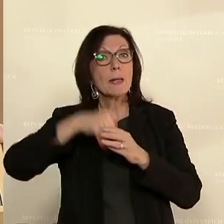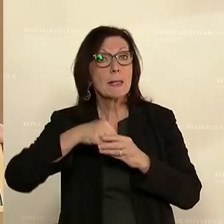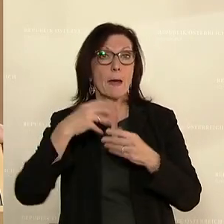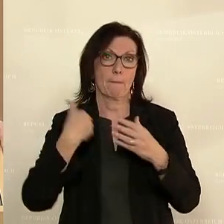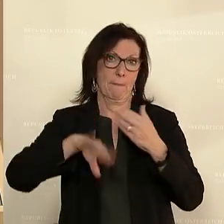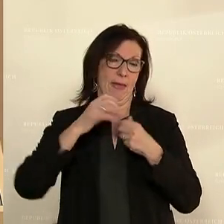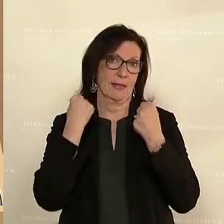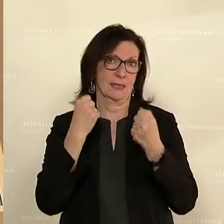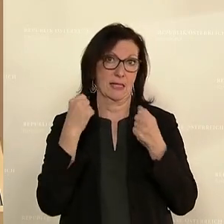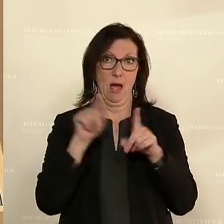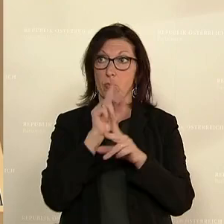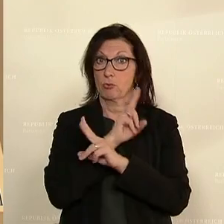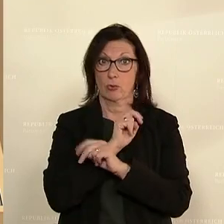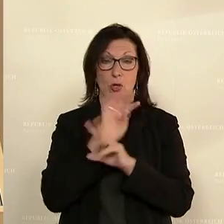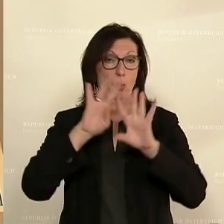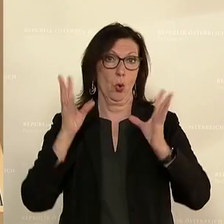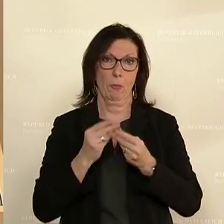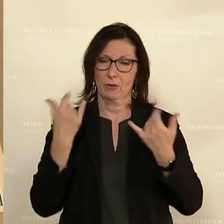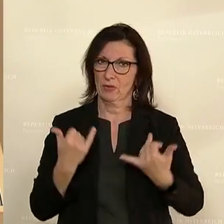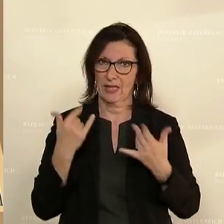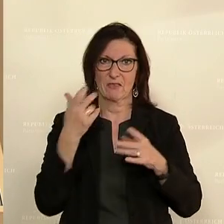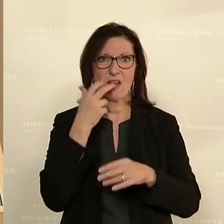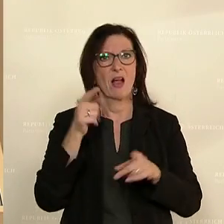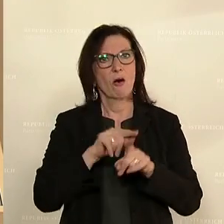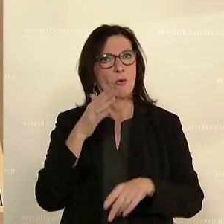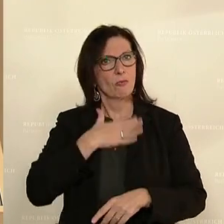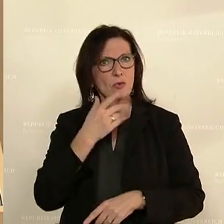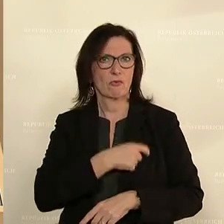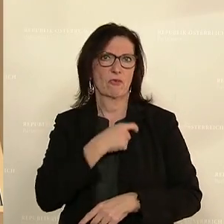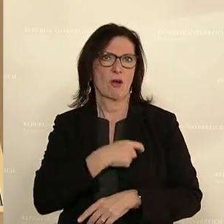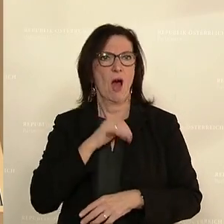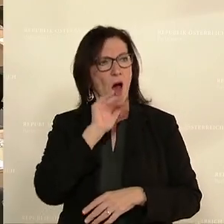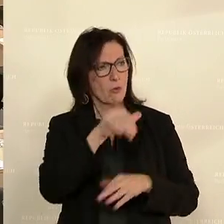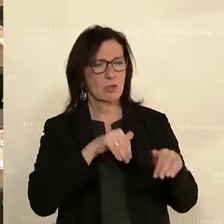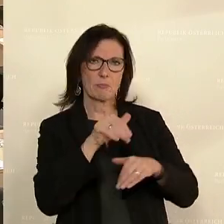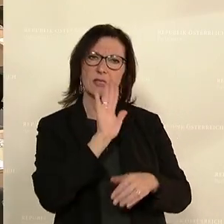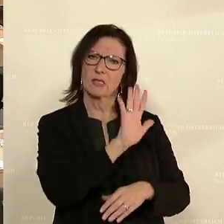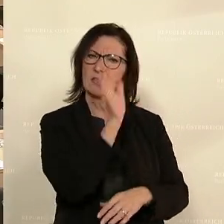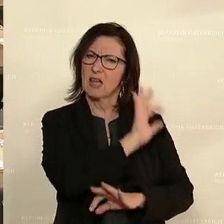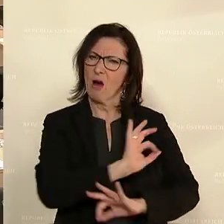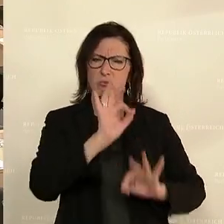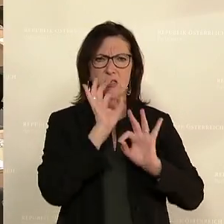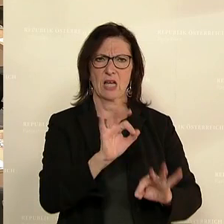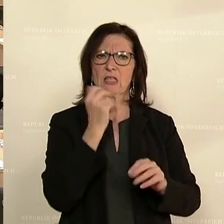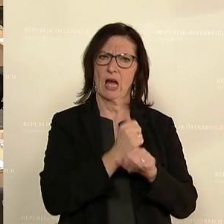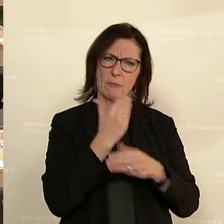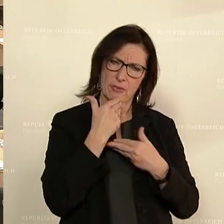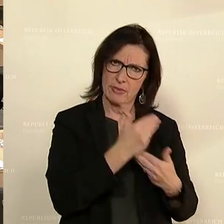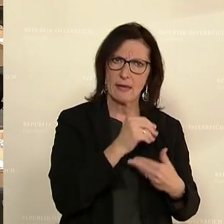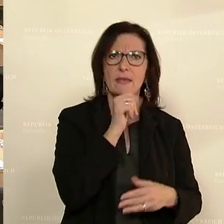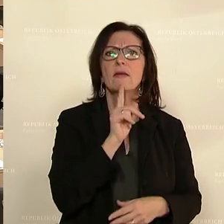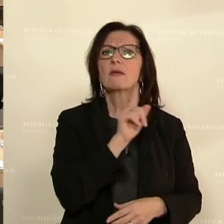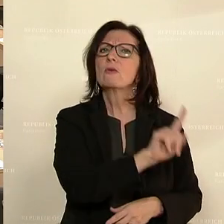und letztlich global. Ich möchte mich an dieser Stelle auch für unsere Fraktion herzlich beim Außenminister für seine exzellente Arbeit bedanken, aber nicht nur für seine,